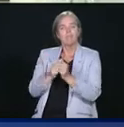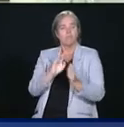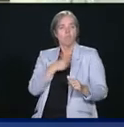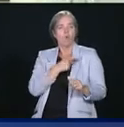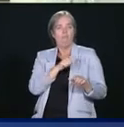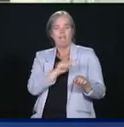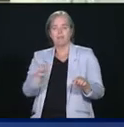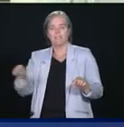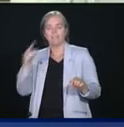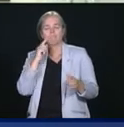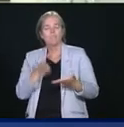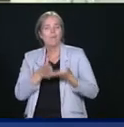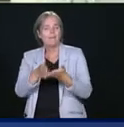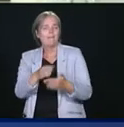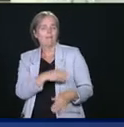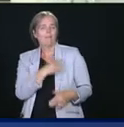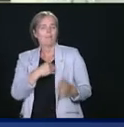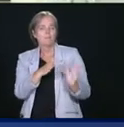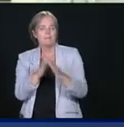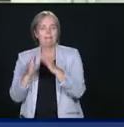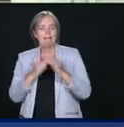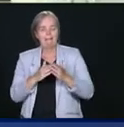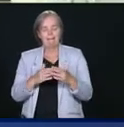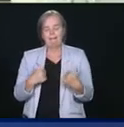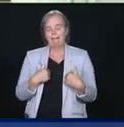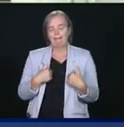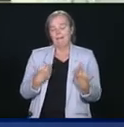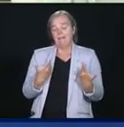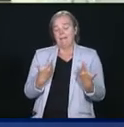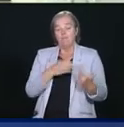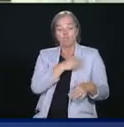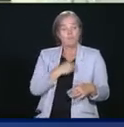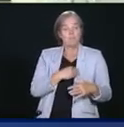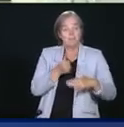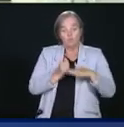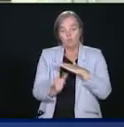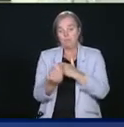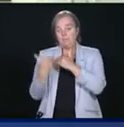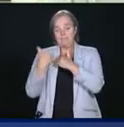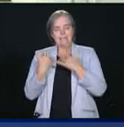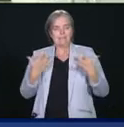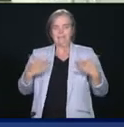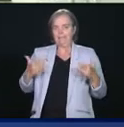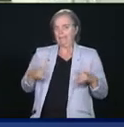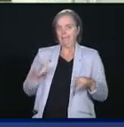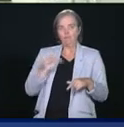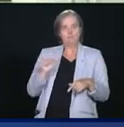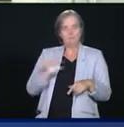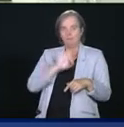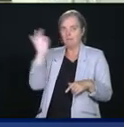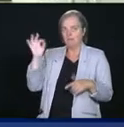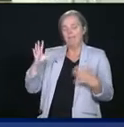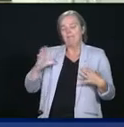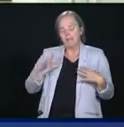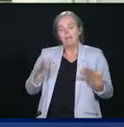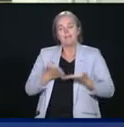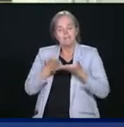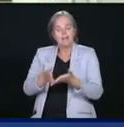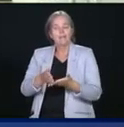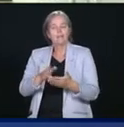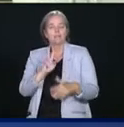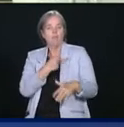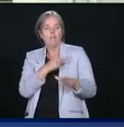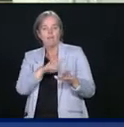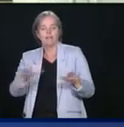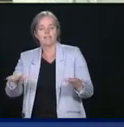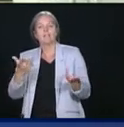même si ce n pas notre champ de compétences, nous avons de l'argent pour aider les municipalités. Nous sommes en train